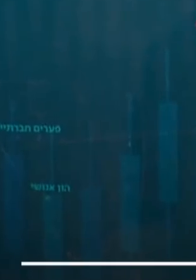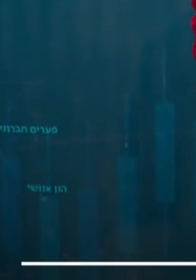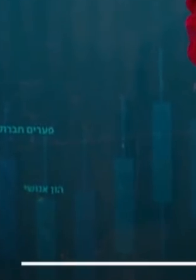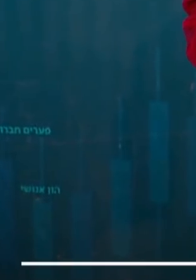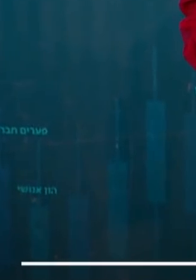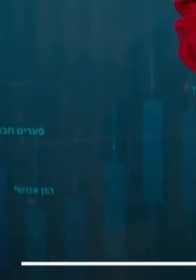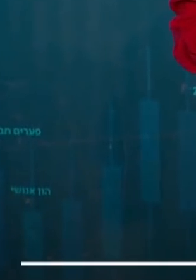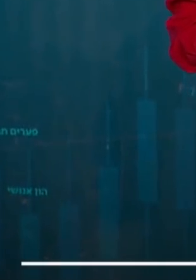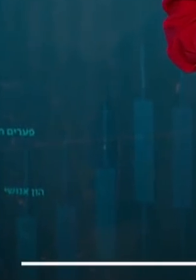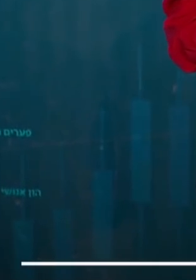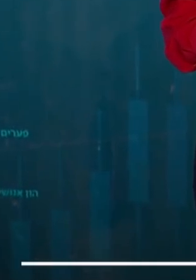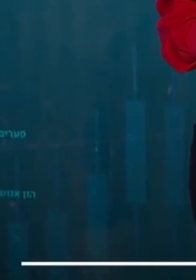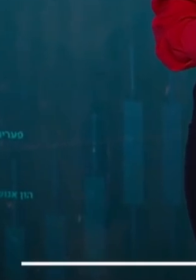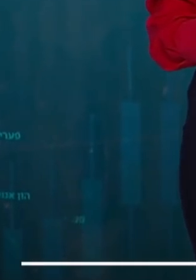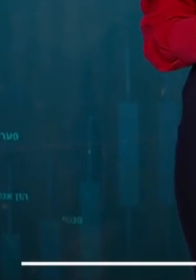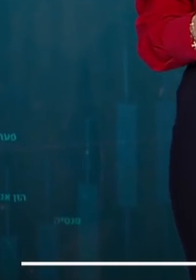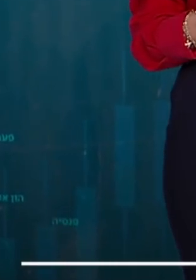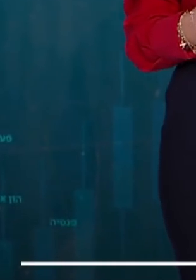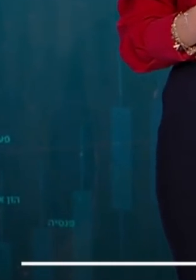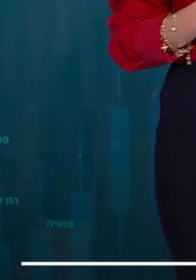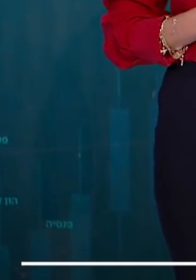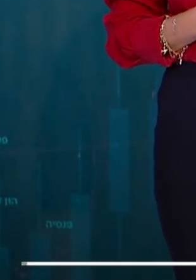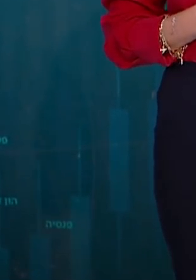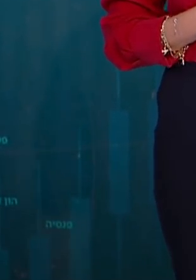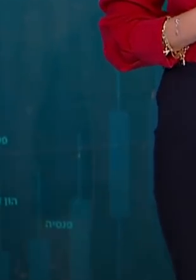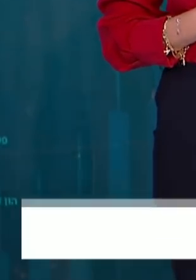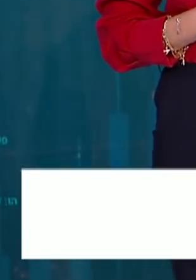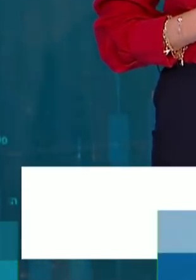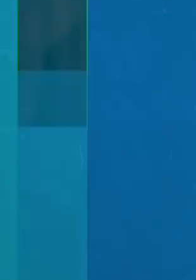הפסיקה את הפעילות שלה במדינה ההפסקה קצרה, יעד חוזרים